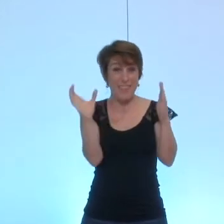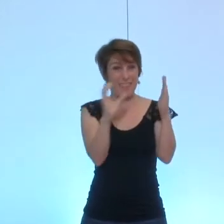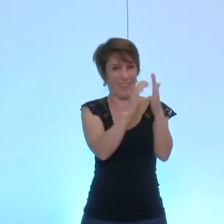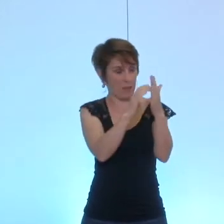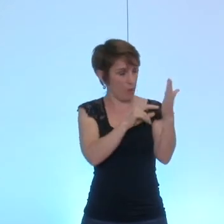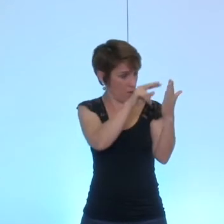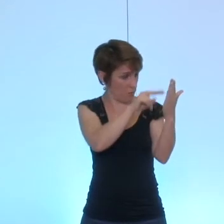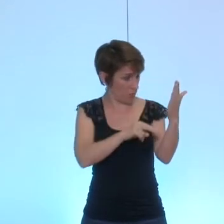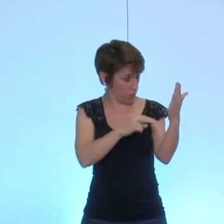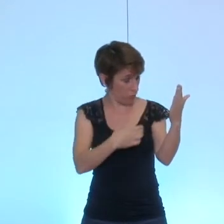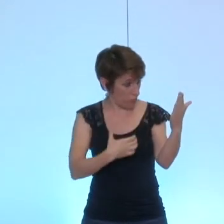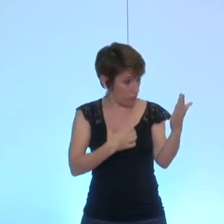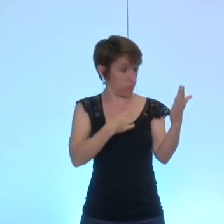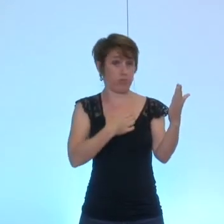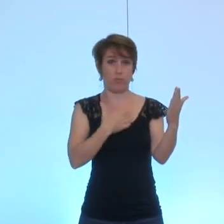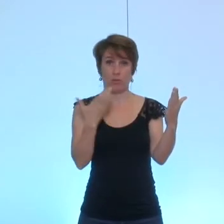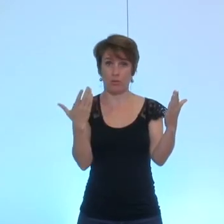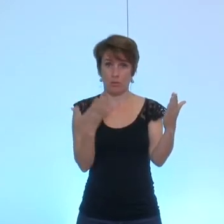heurte, c'est